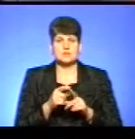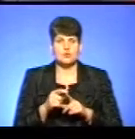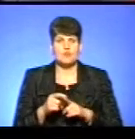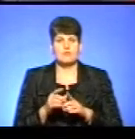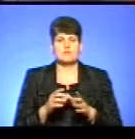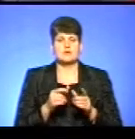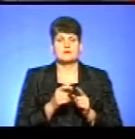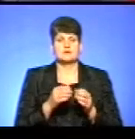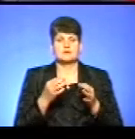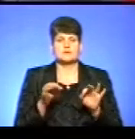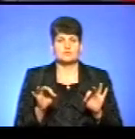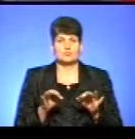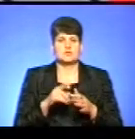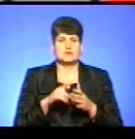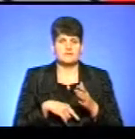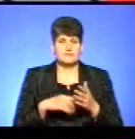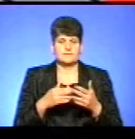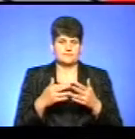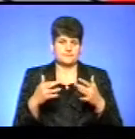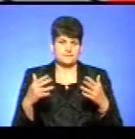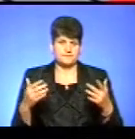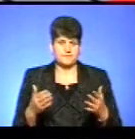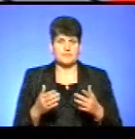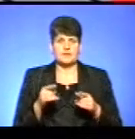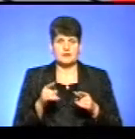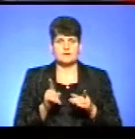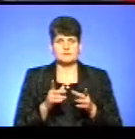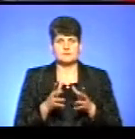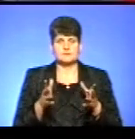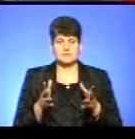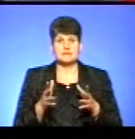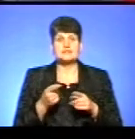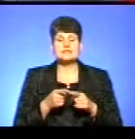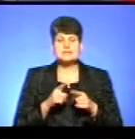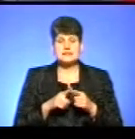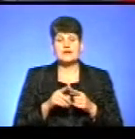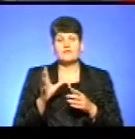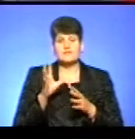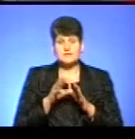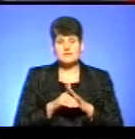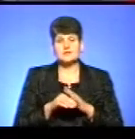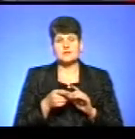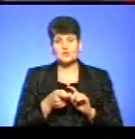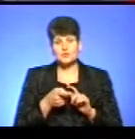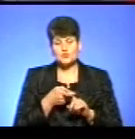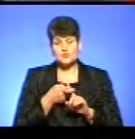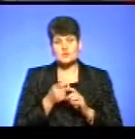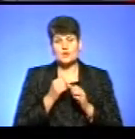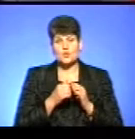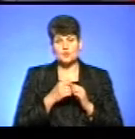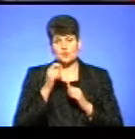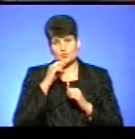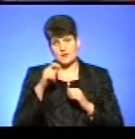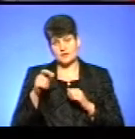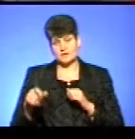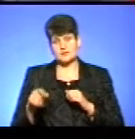віросповідання і таке інше. ці всі речі… Це ширше, ніж обороноздатність і захист кордонів. Це і ці всі речі стосуються абсолютно кожного українця,